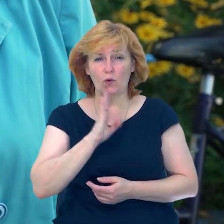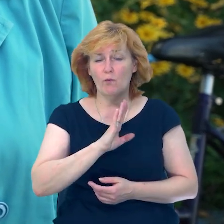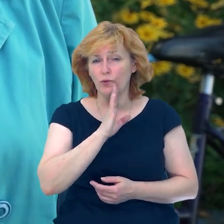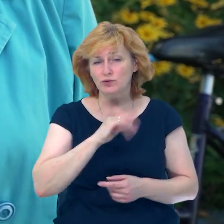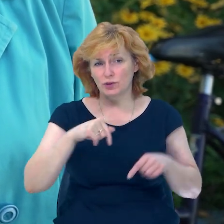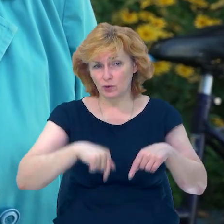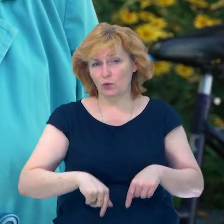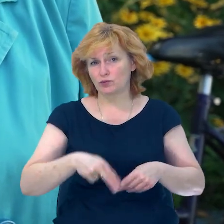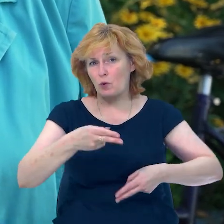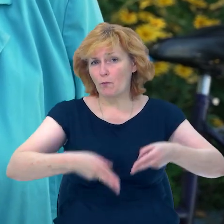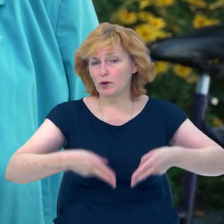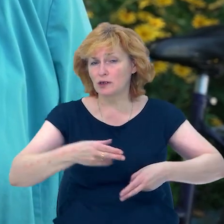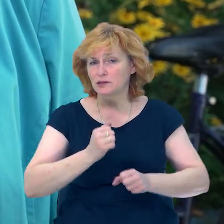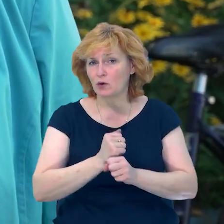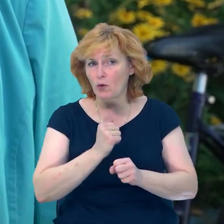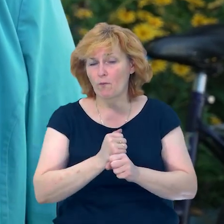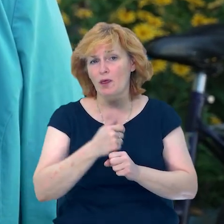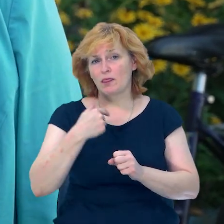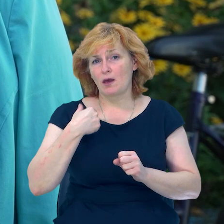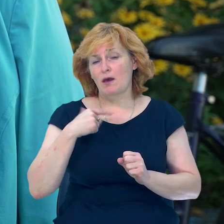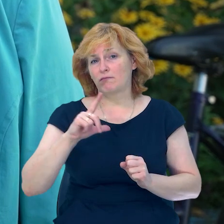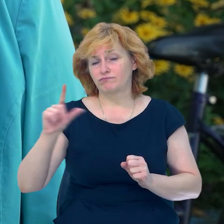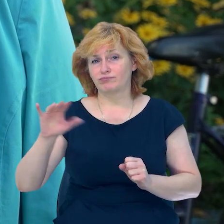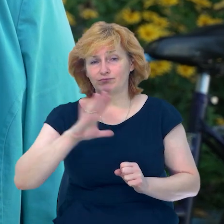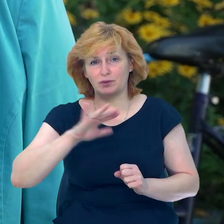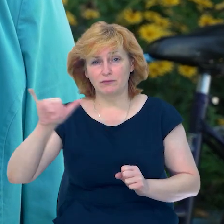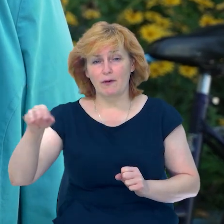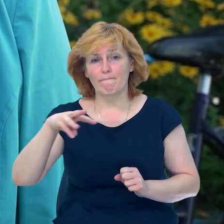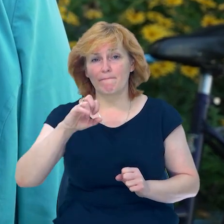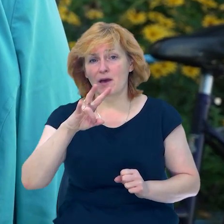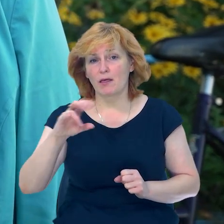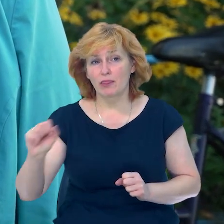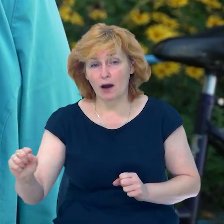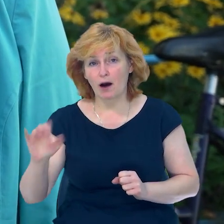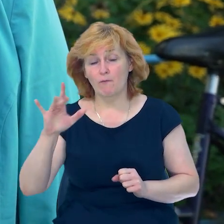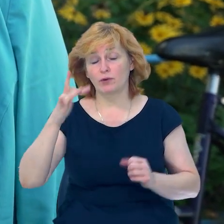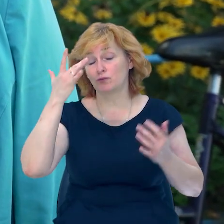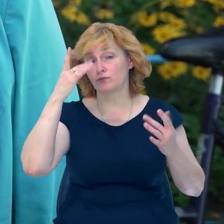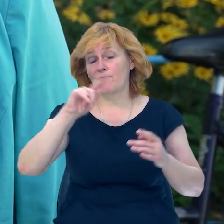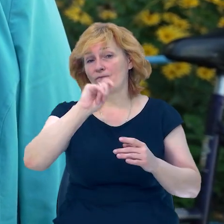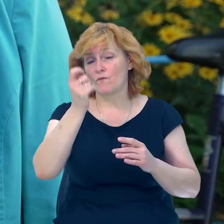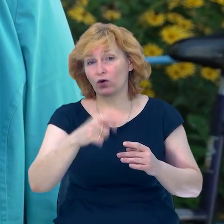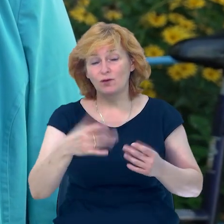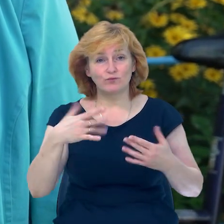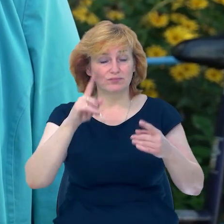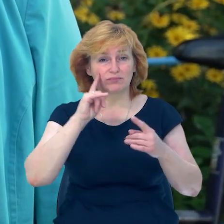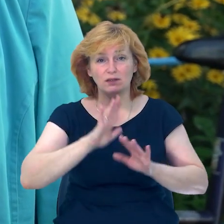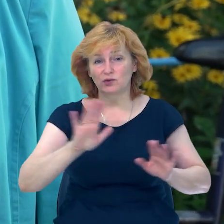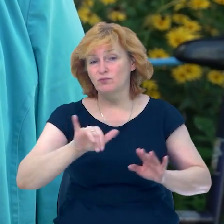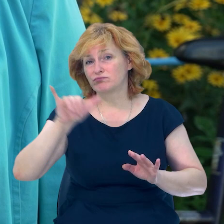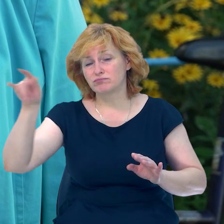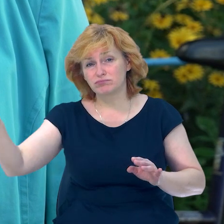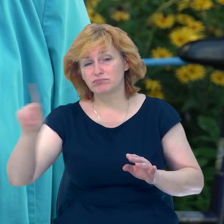операції робили мені, я їздила в мене, але зараз почалась війна і незручно туди їздити. І